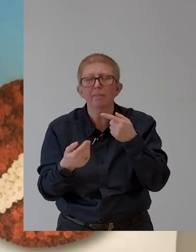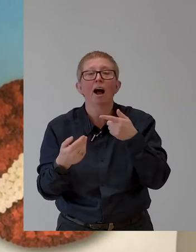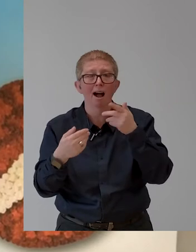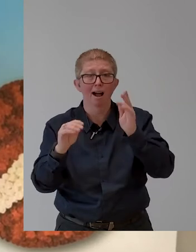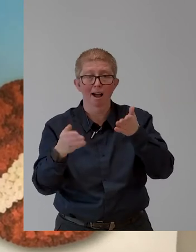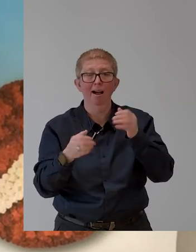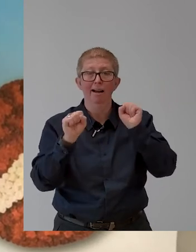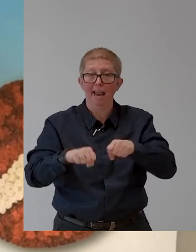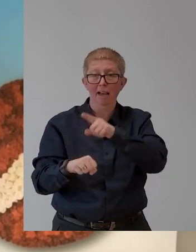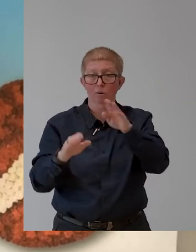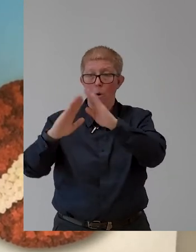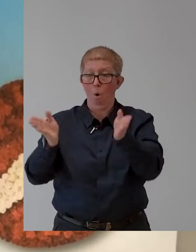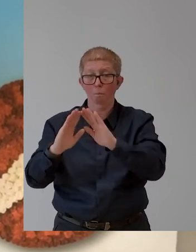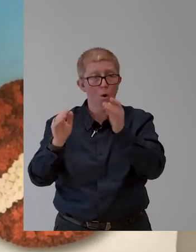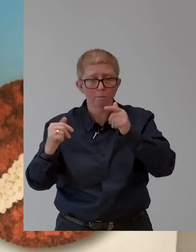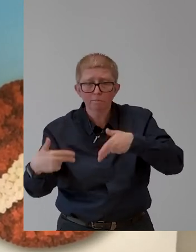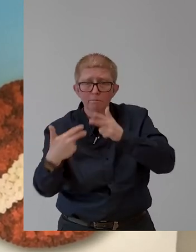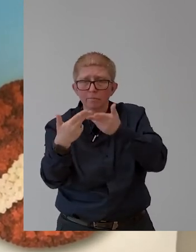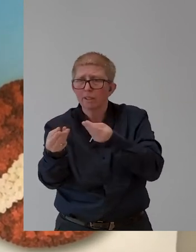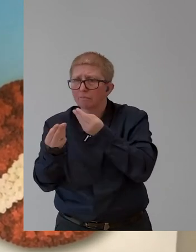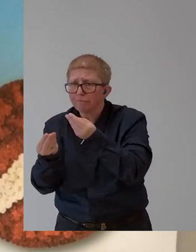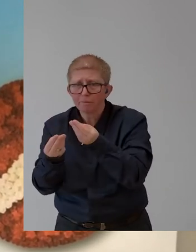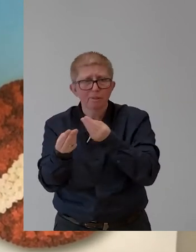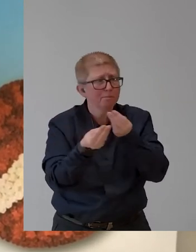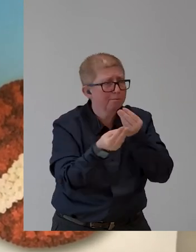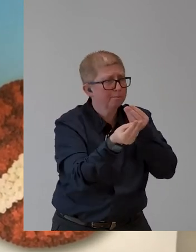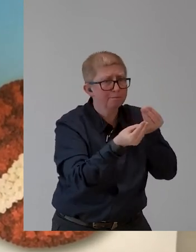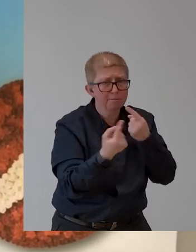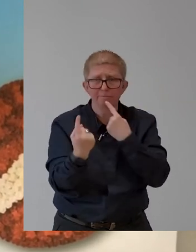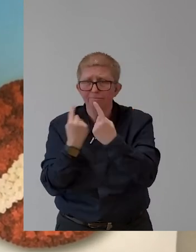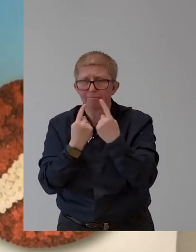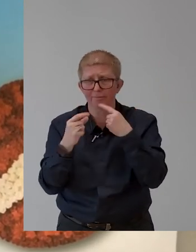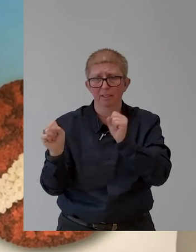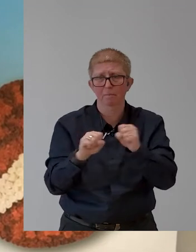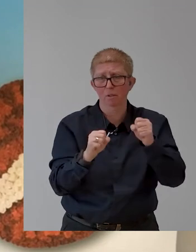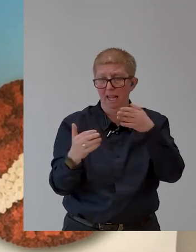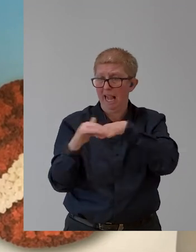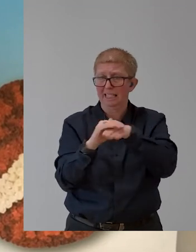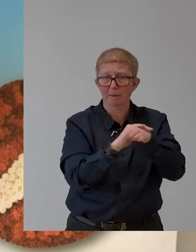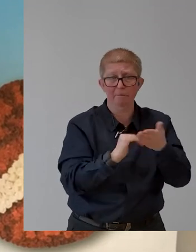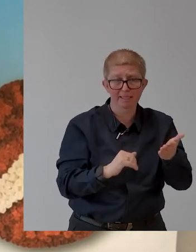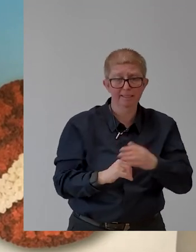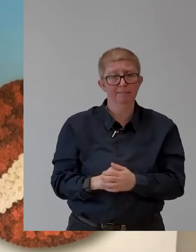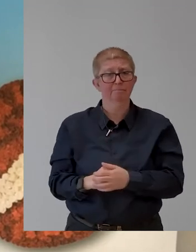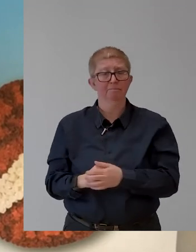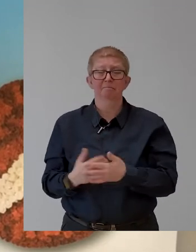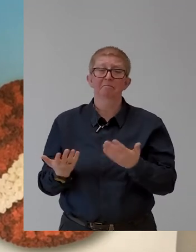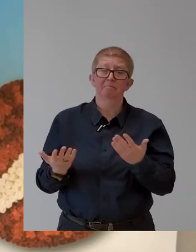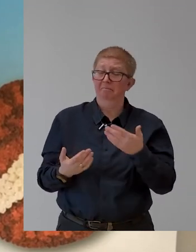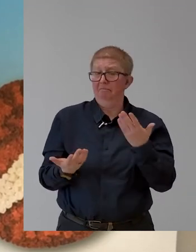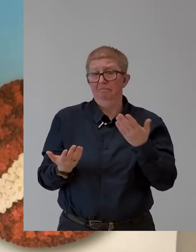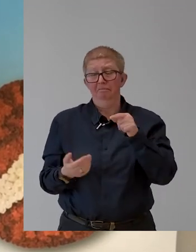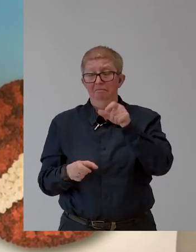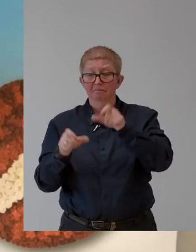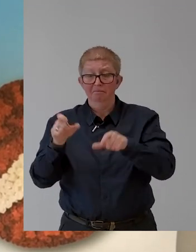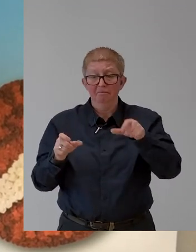situation, forward-looking developments for people with certain limitations are, once again, given a